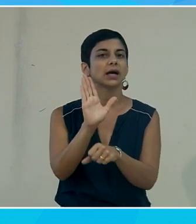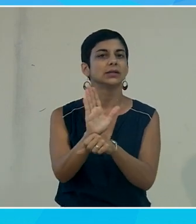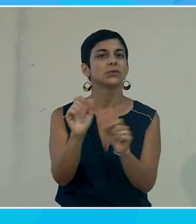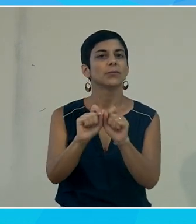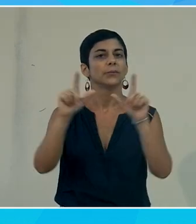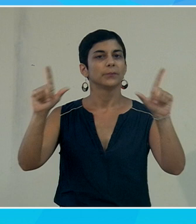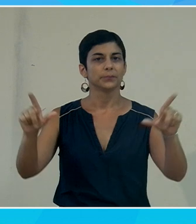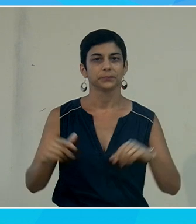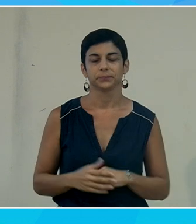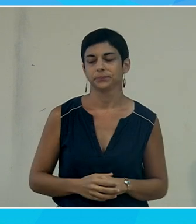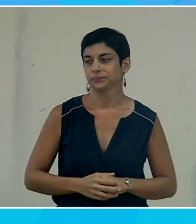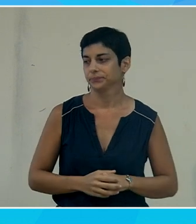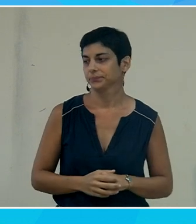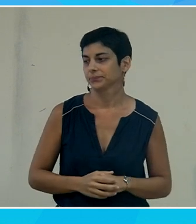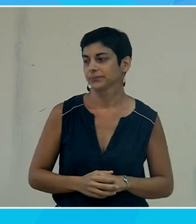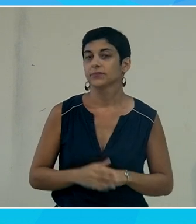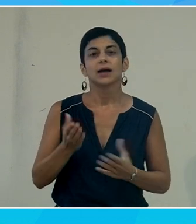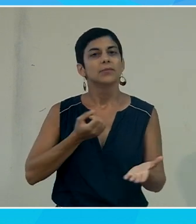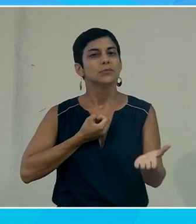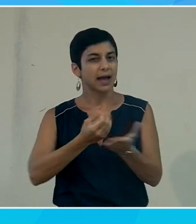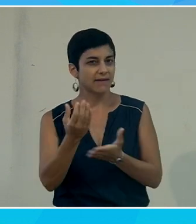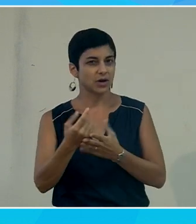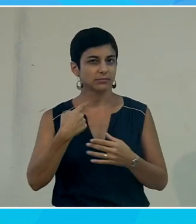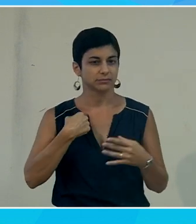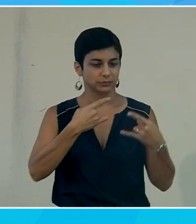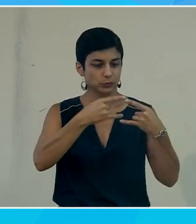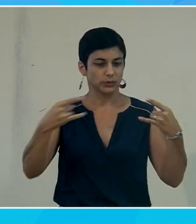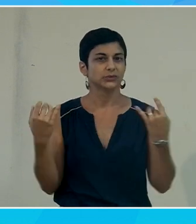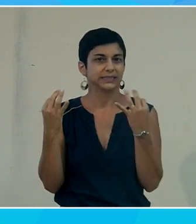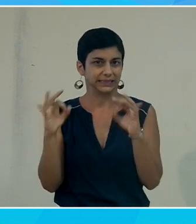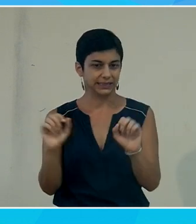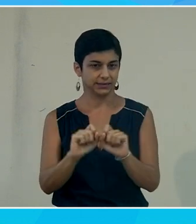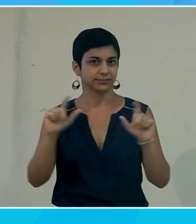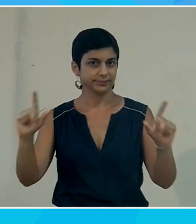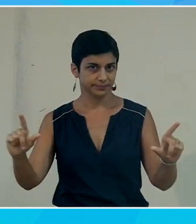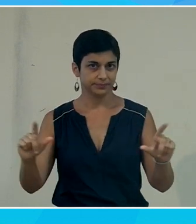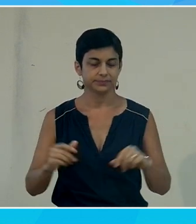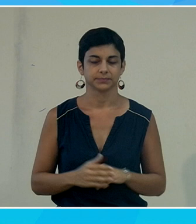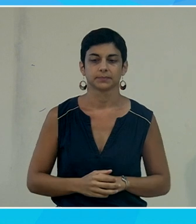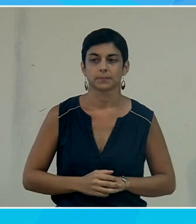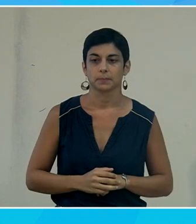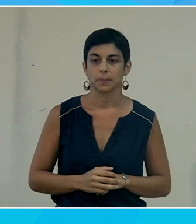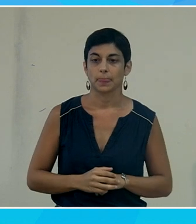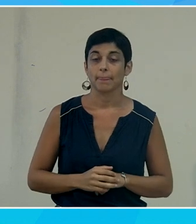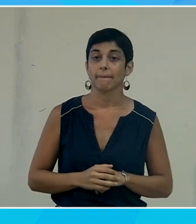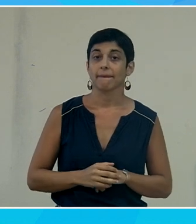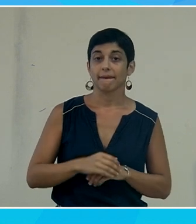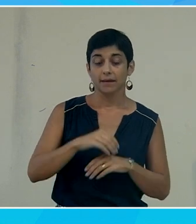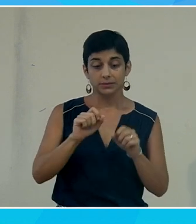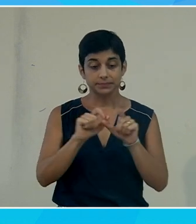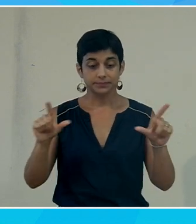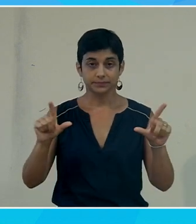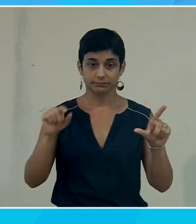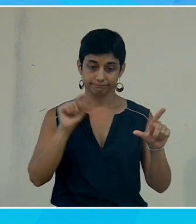Et je vais, pour information, je suis sur Windows 10. OK. Et donc, dans Windows 10,